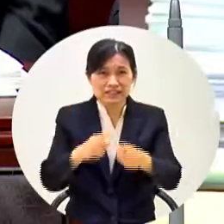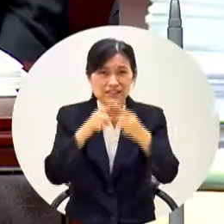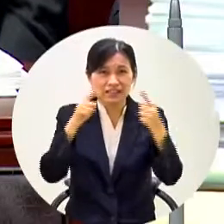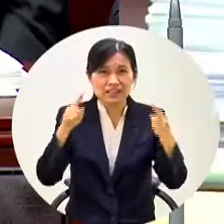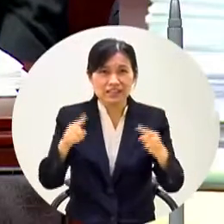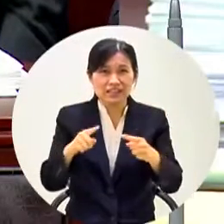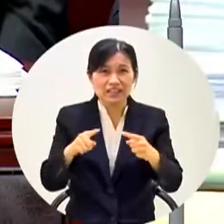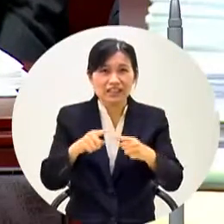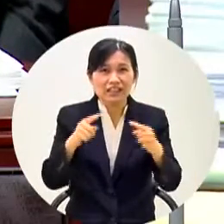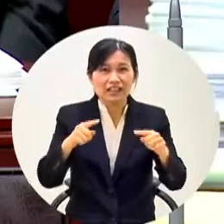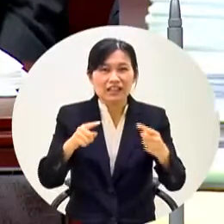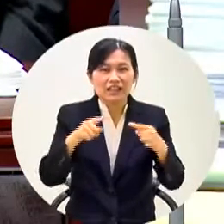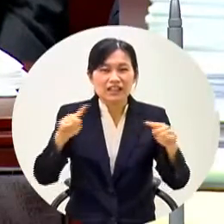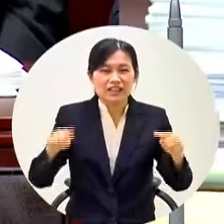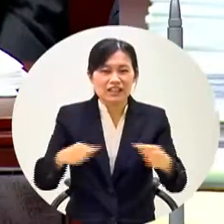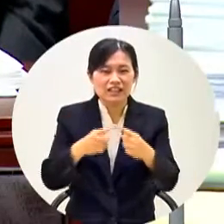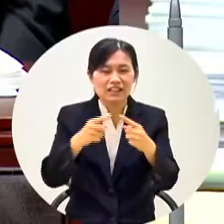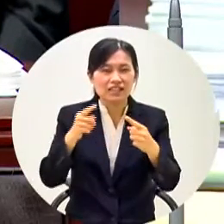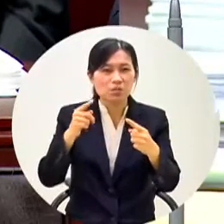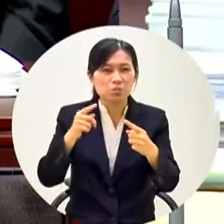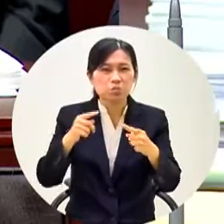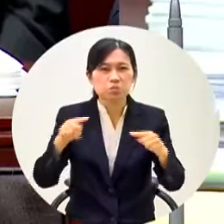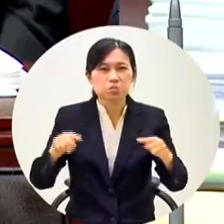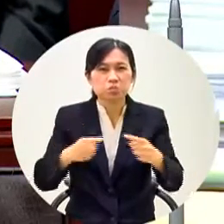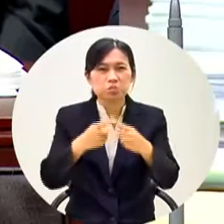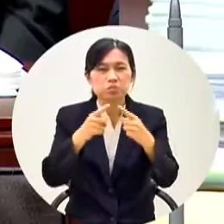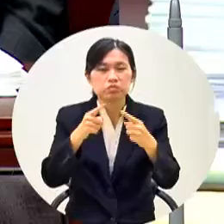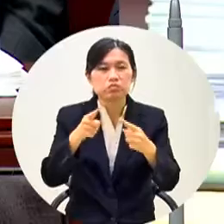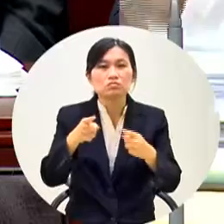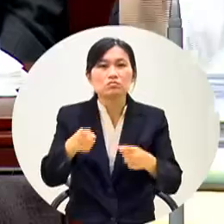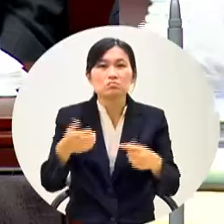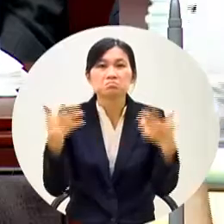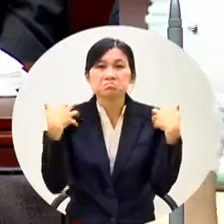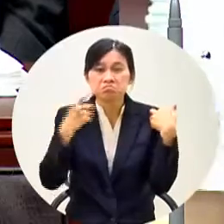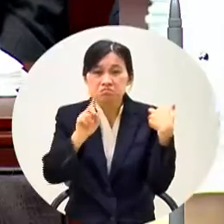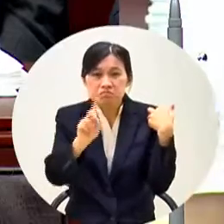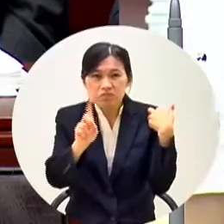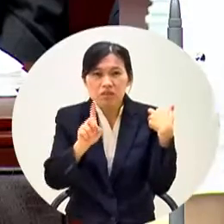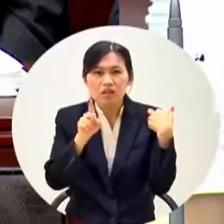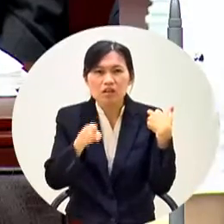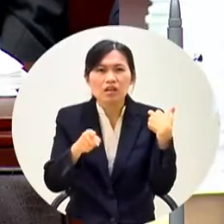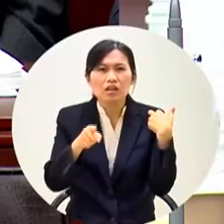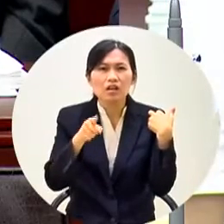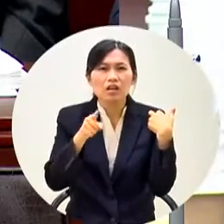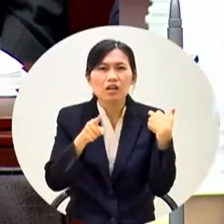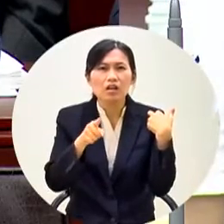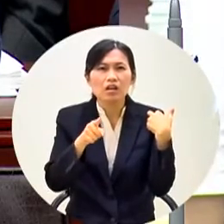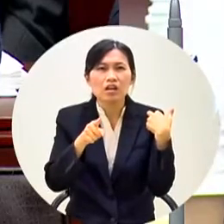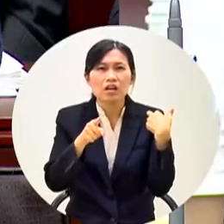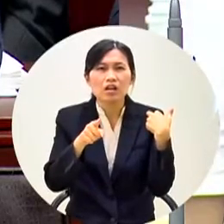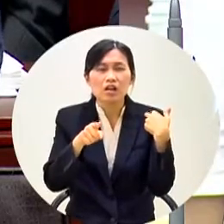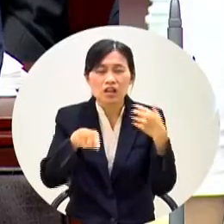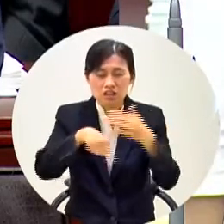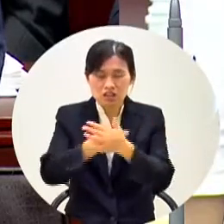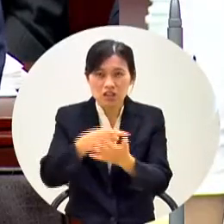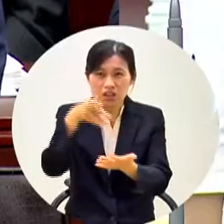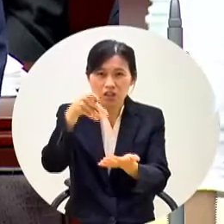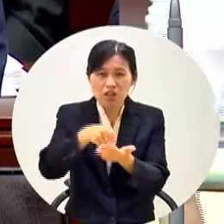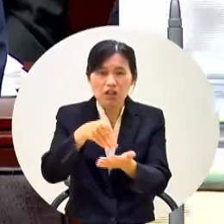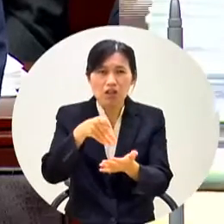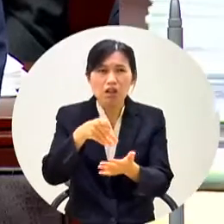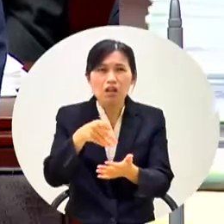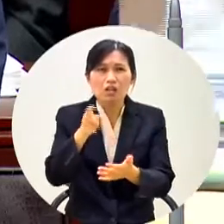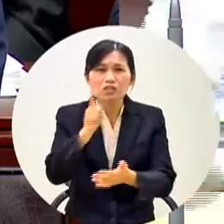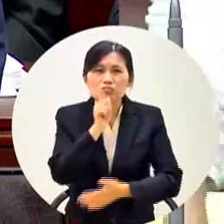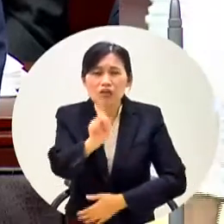我必須先了解他最近講過什麼話你有什麼資格你這個代理事只有是簽公文嗎我沒聽清楚剛剛您